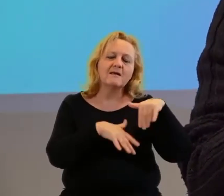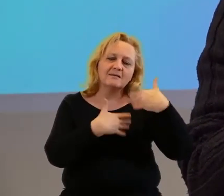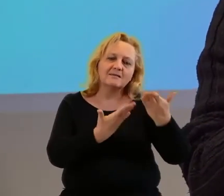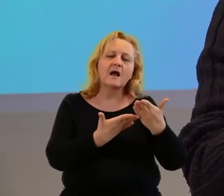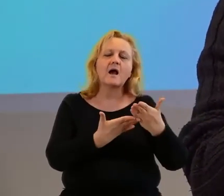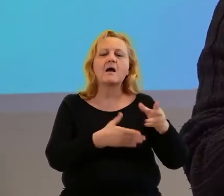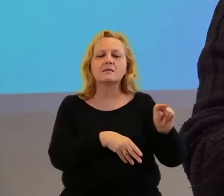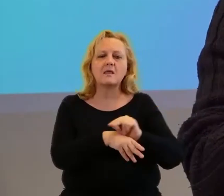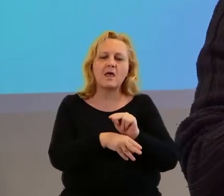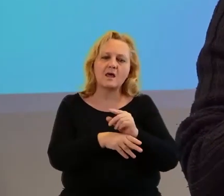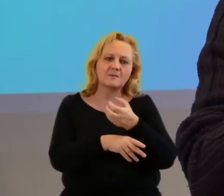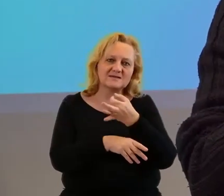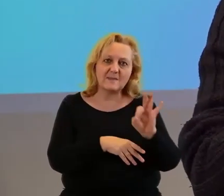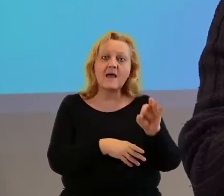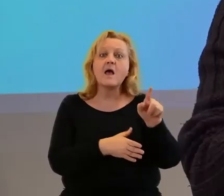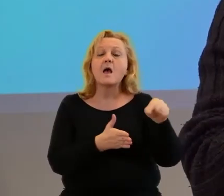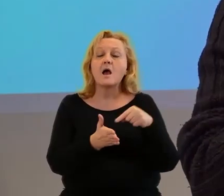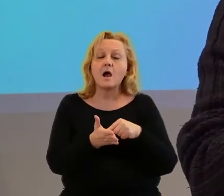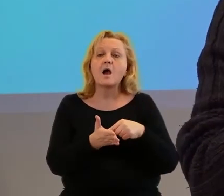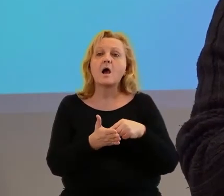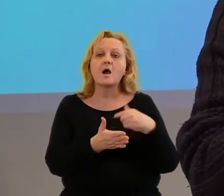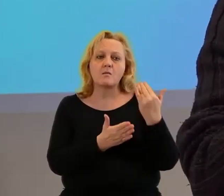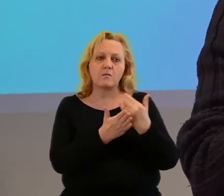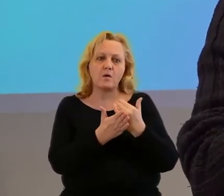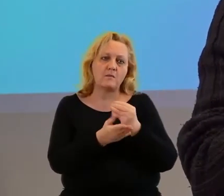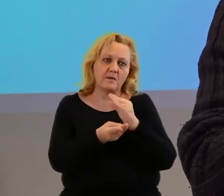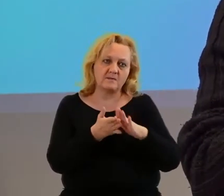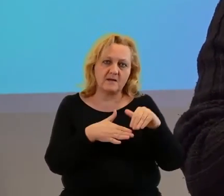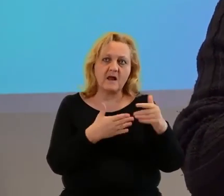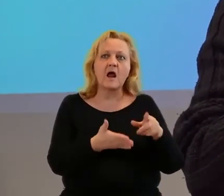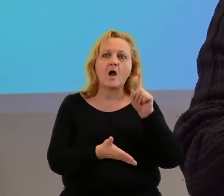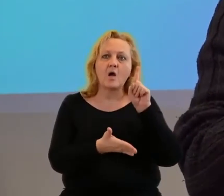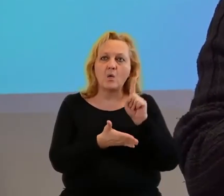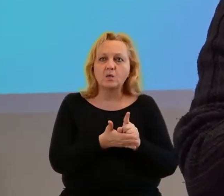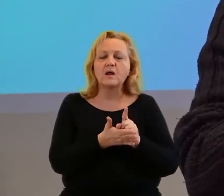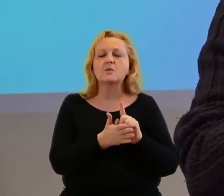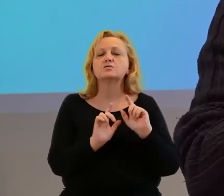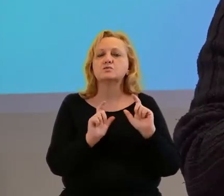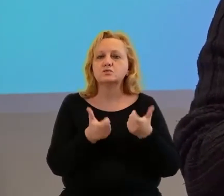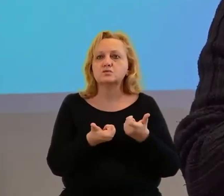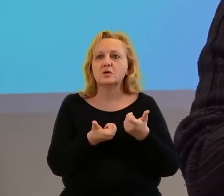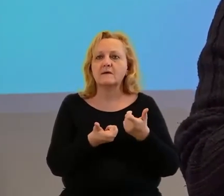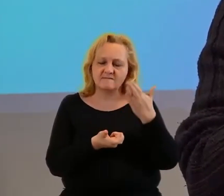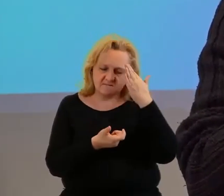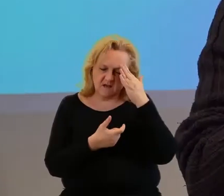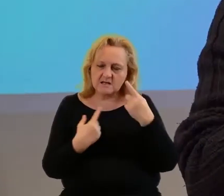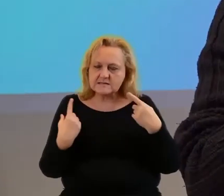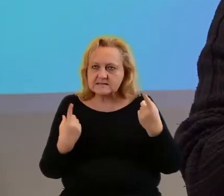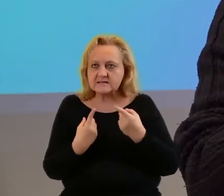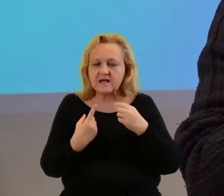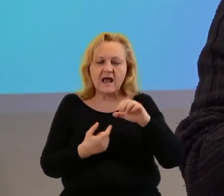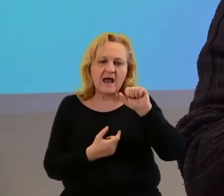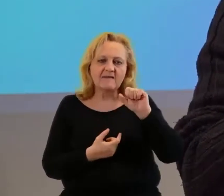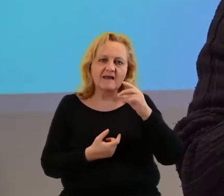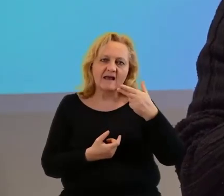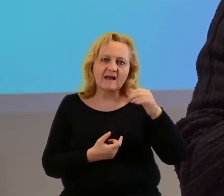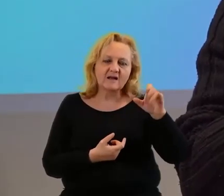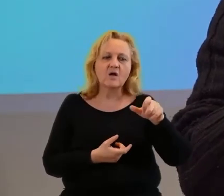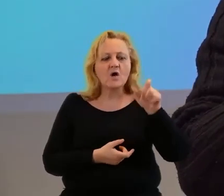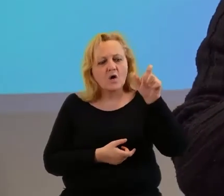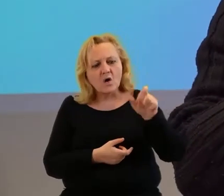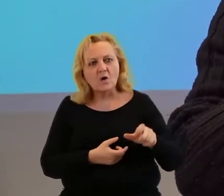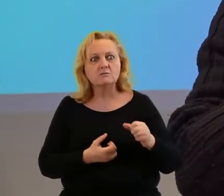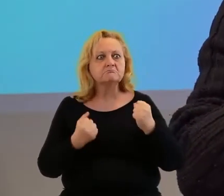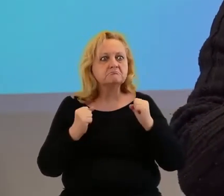że potem jest w programie, w ramach którego ma to nieodpłatnie, ale udało nam się w ogóle, wiedząc jaka jest też sytuacja Angeliki, jaką jest też osobą